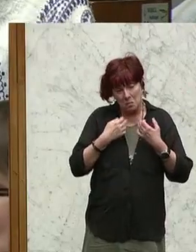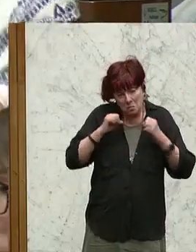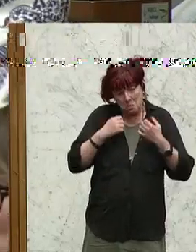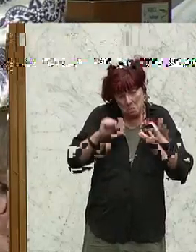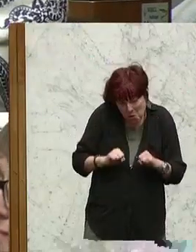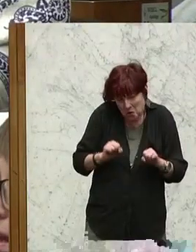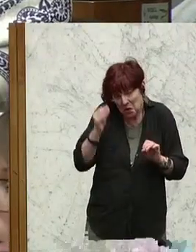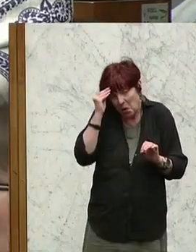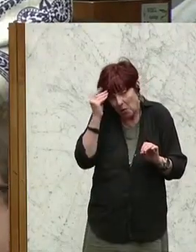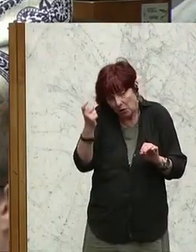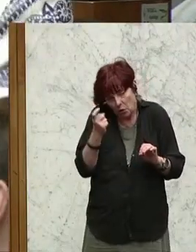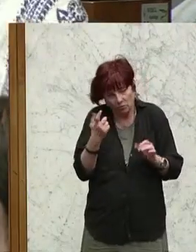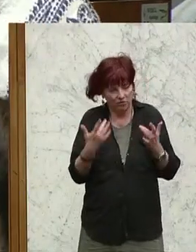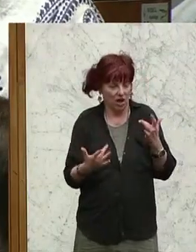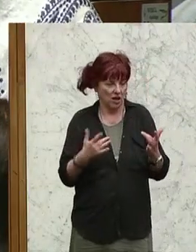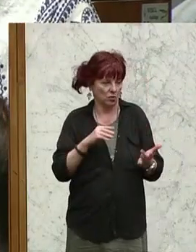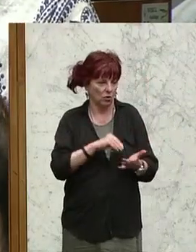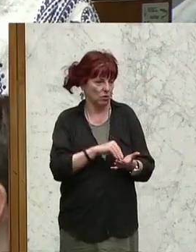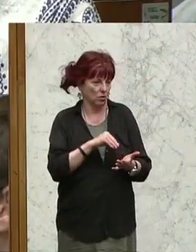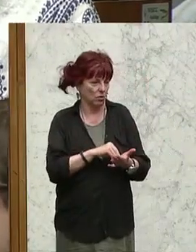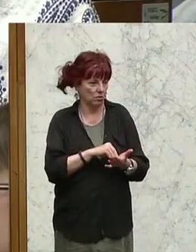ausschließen, ob das vielleicht auch noch kommt.